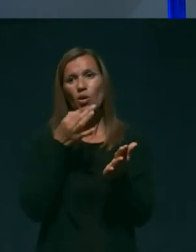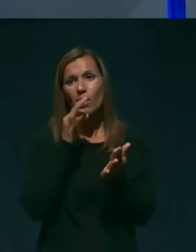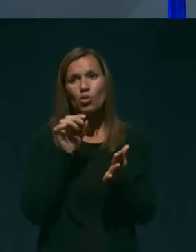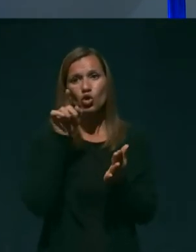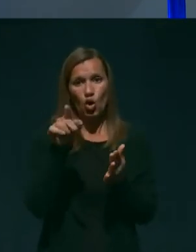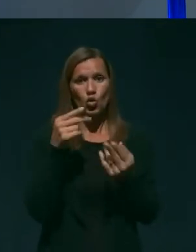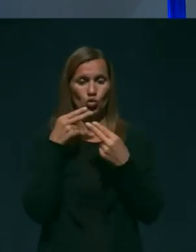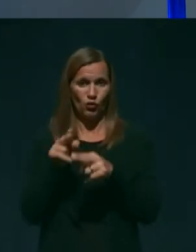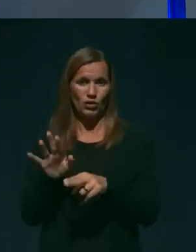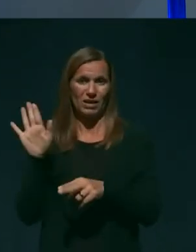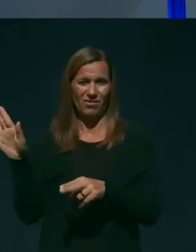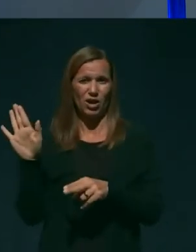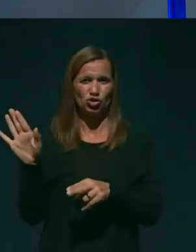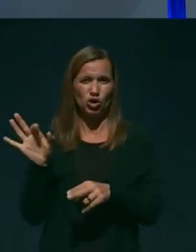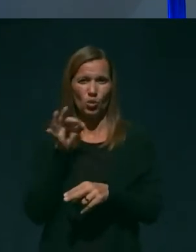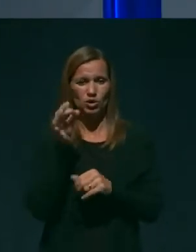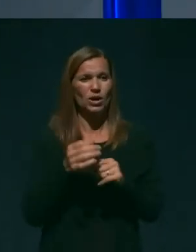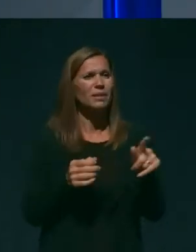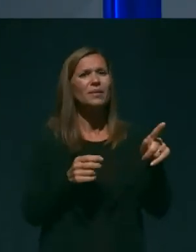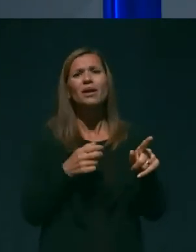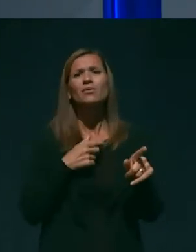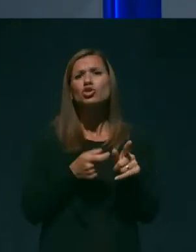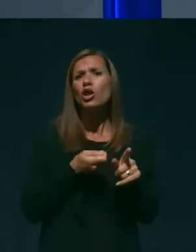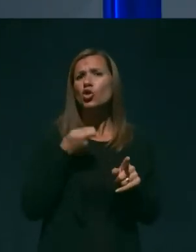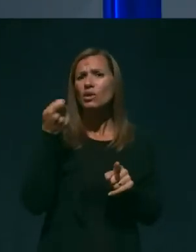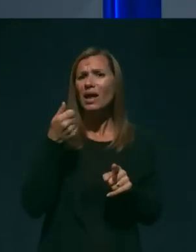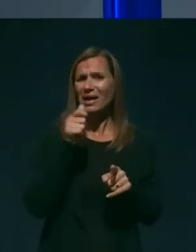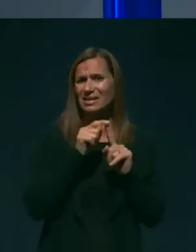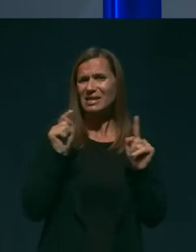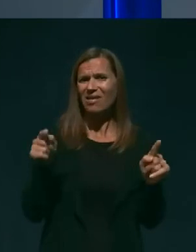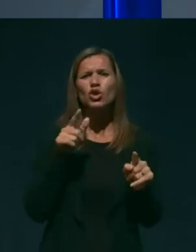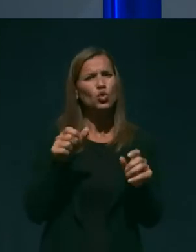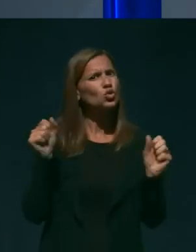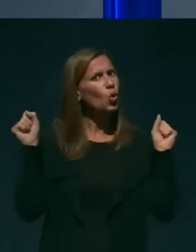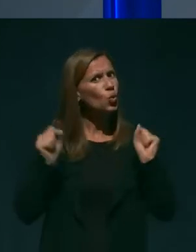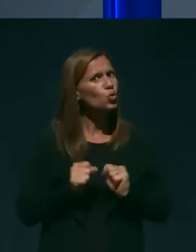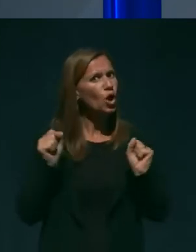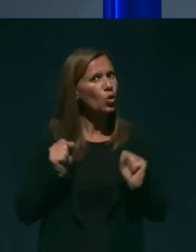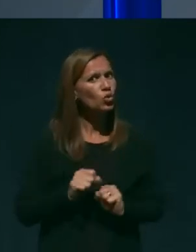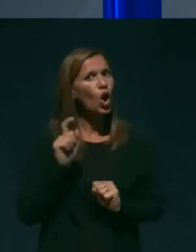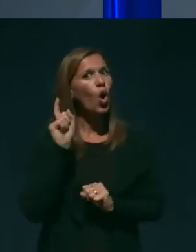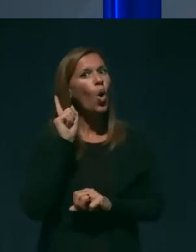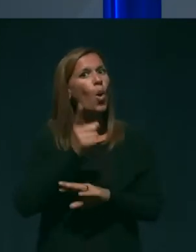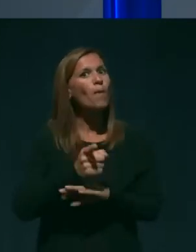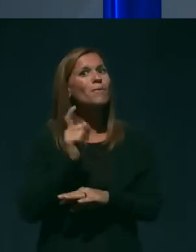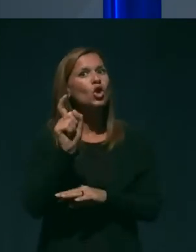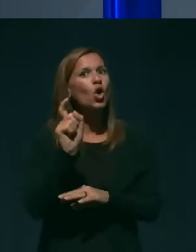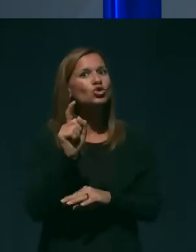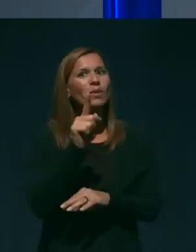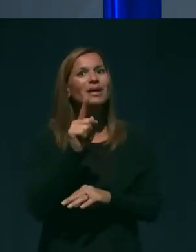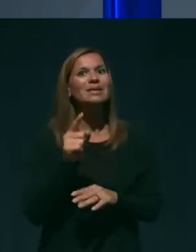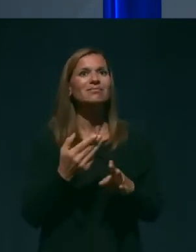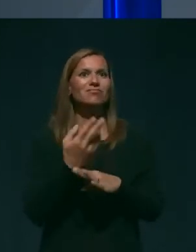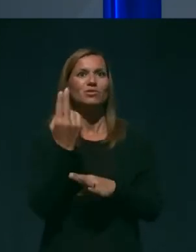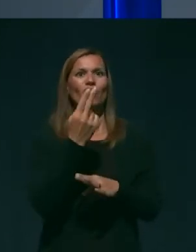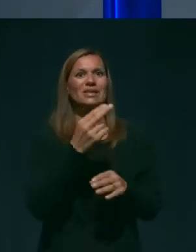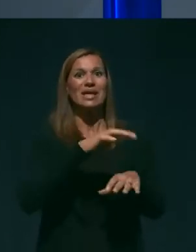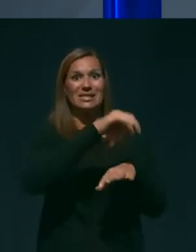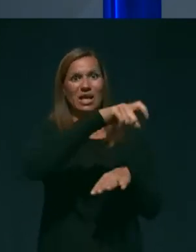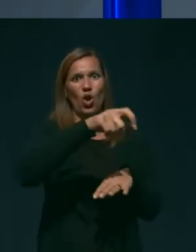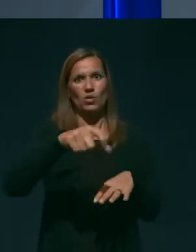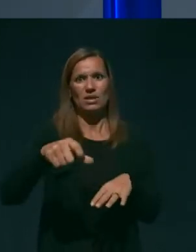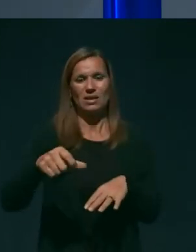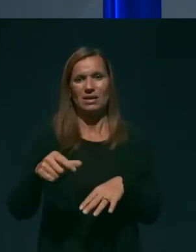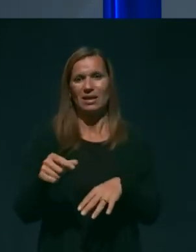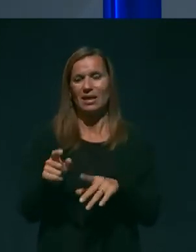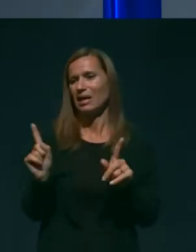to vaše dodatno. Jaz samo še en stavk dodala. To so izjemno hude obtožbe, ki letijo na slovenske zdravnike. Jaz se tukaj čudem,